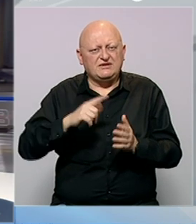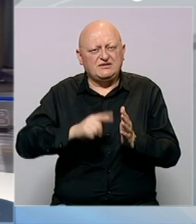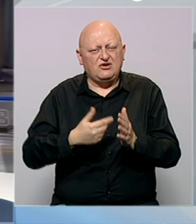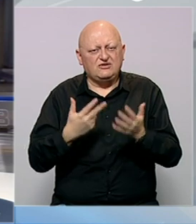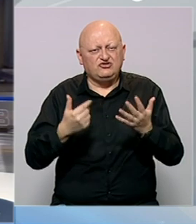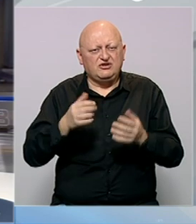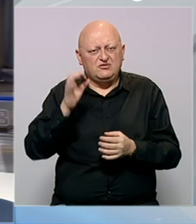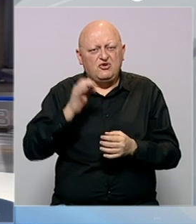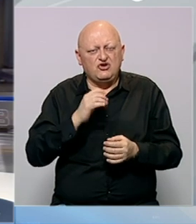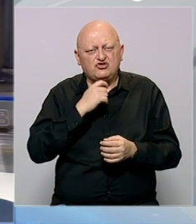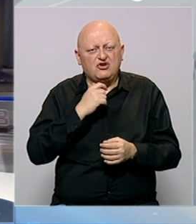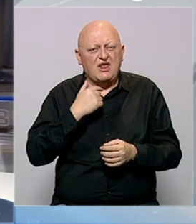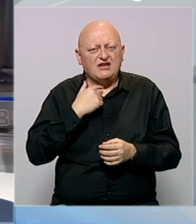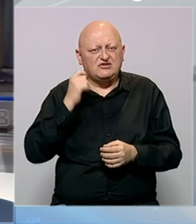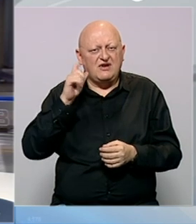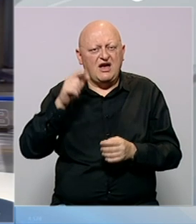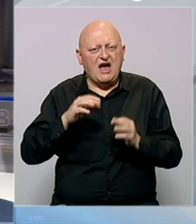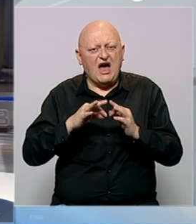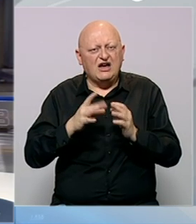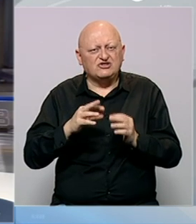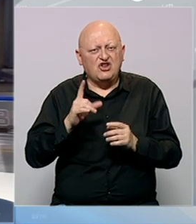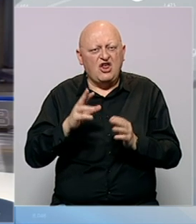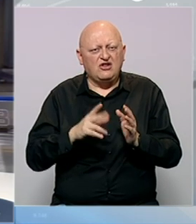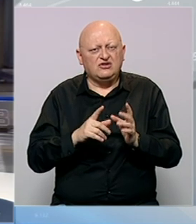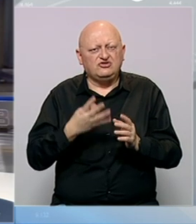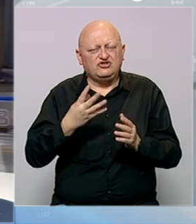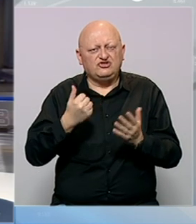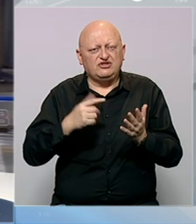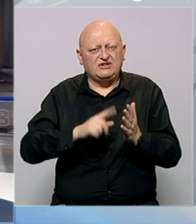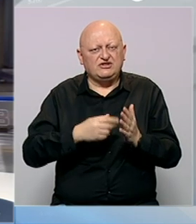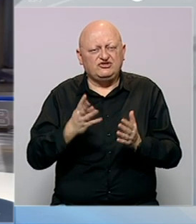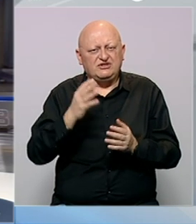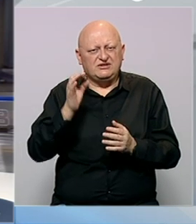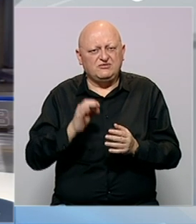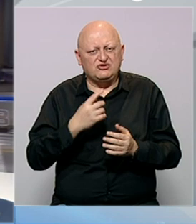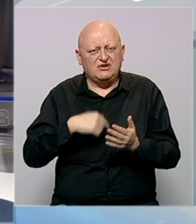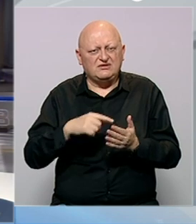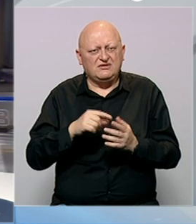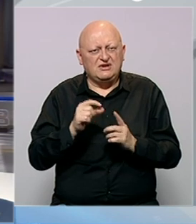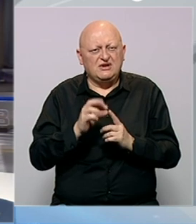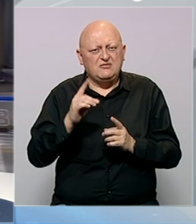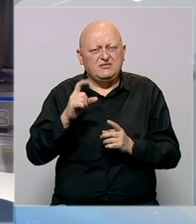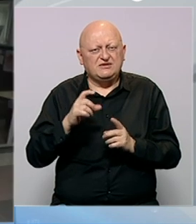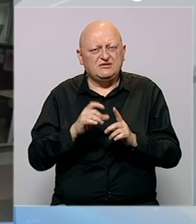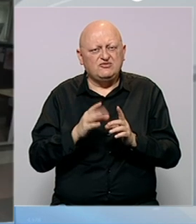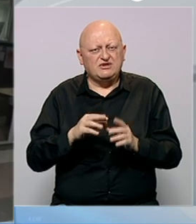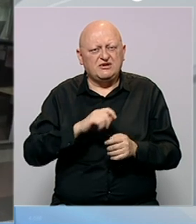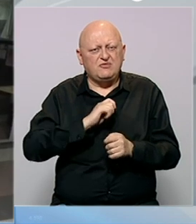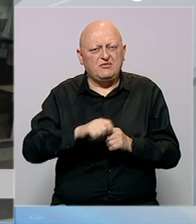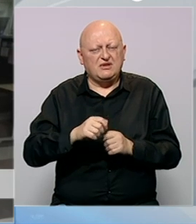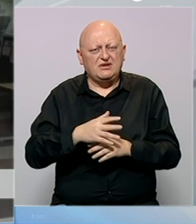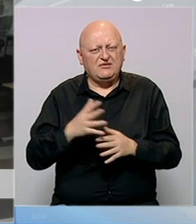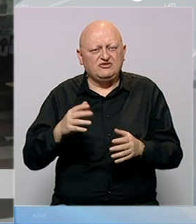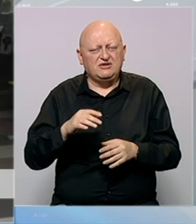,86% glasova, a Anžel Logar u 46,14% glasova. Pirc Musar je